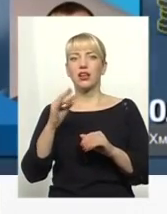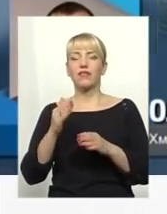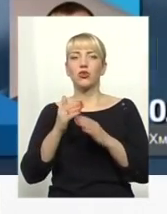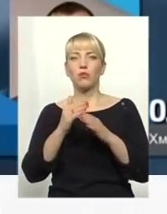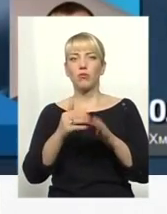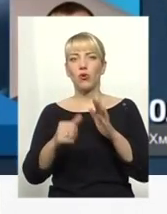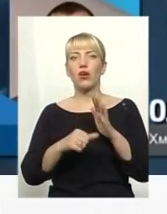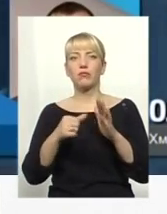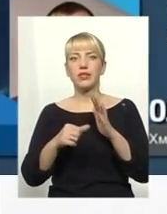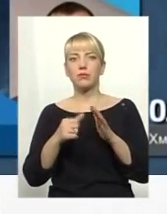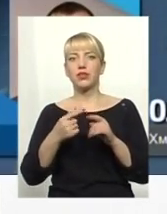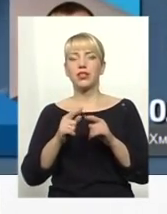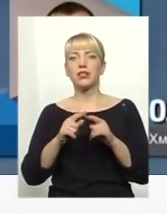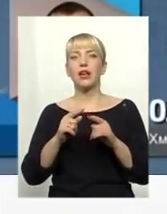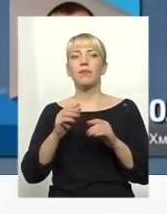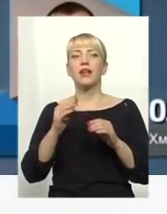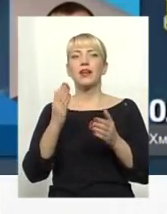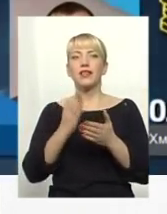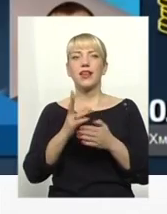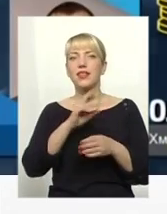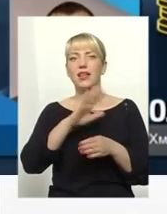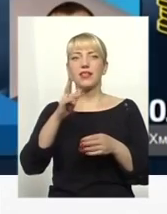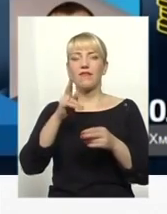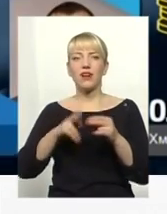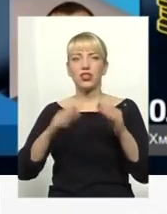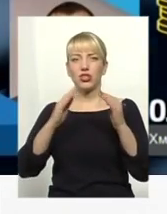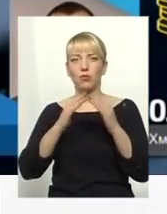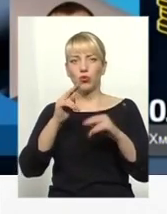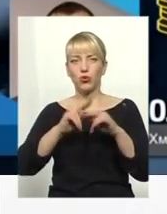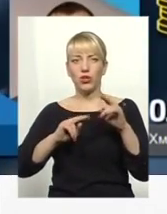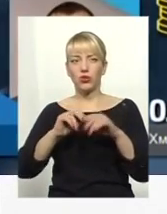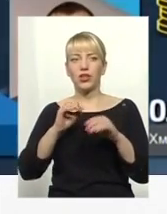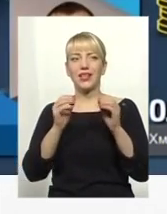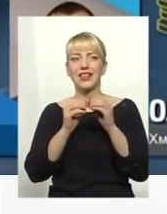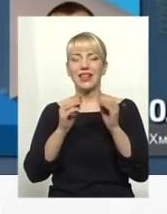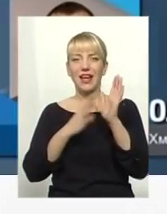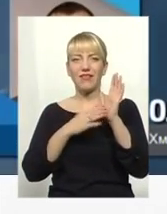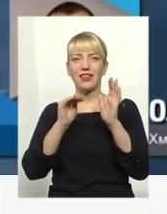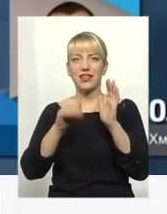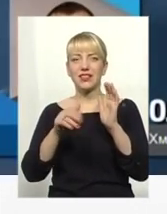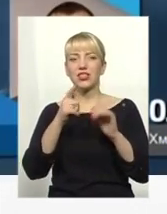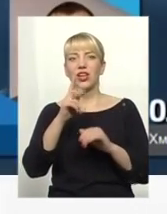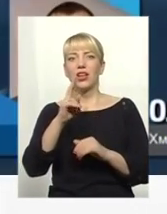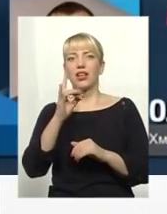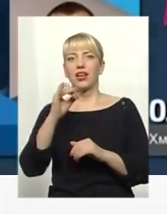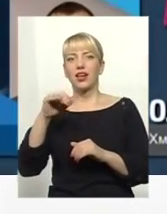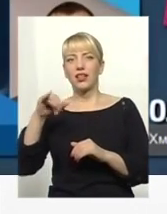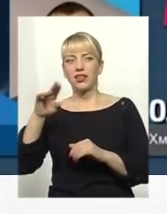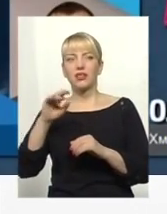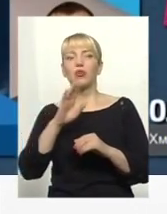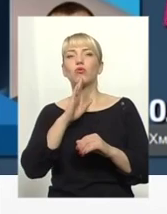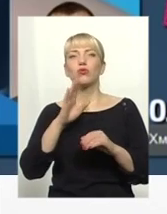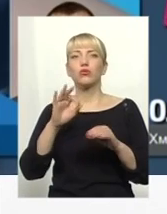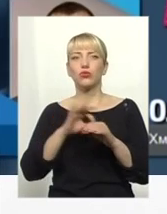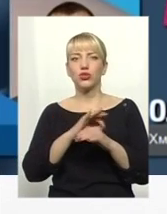З нерухомості – незавершений садовий будинок та майже 9 тисяч гривень кредиту. А у дружини тільки близько 19 тисяч гривень